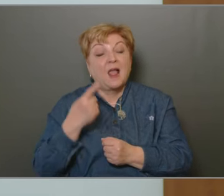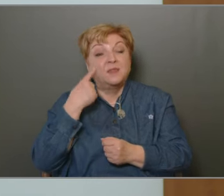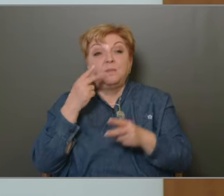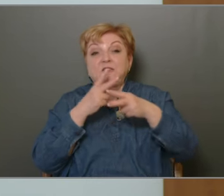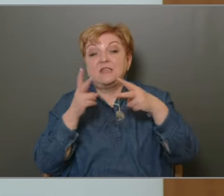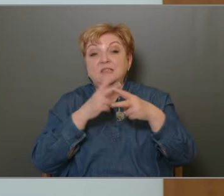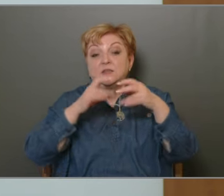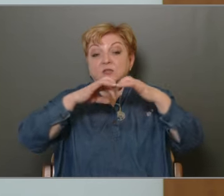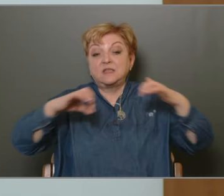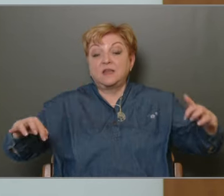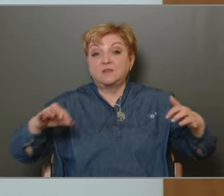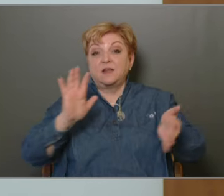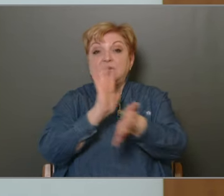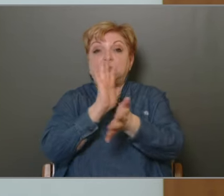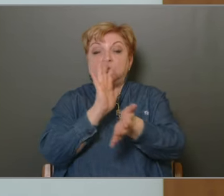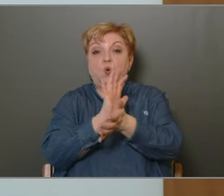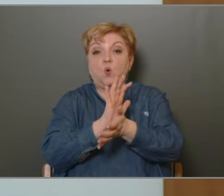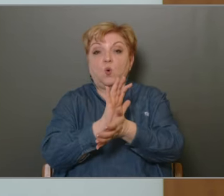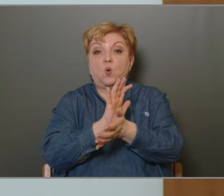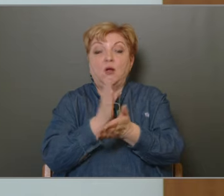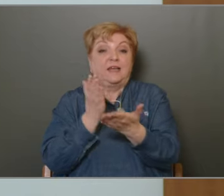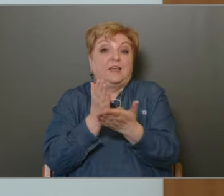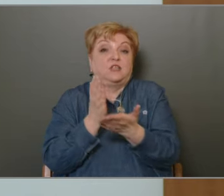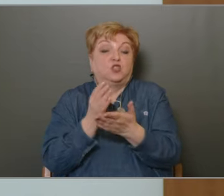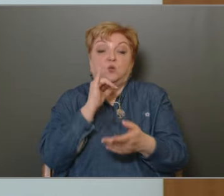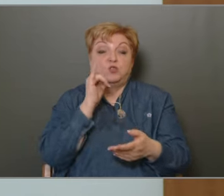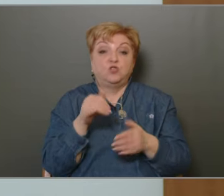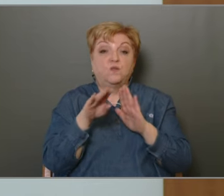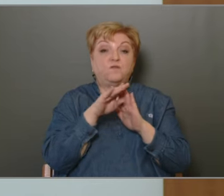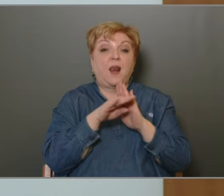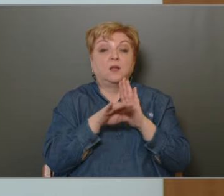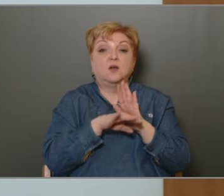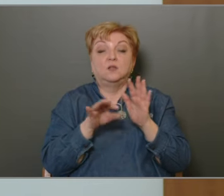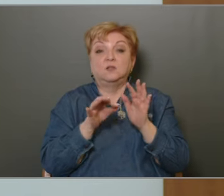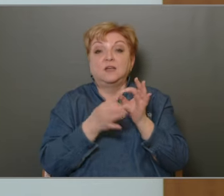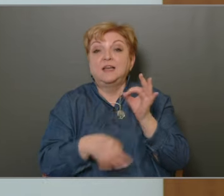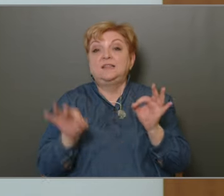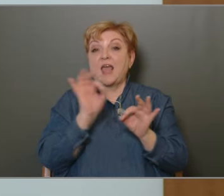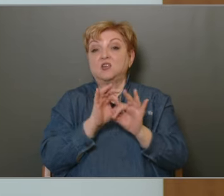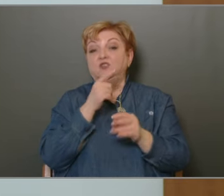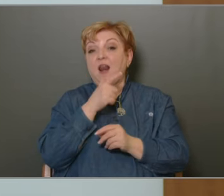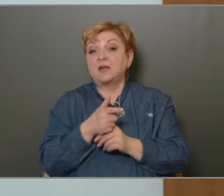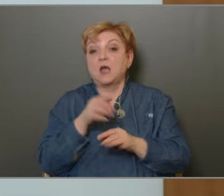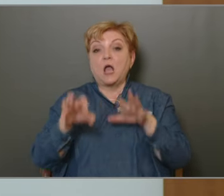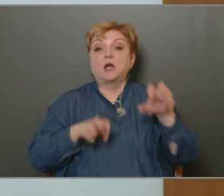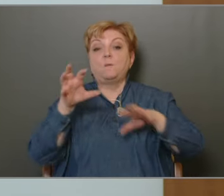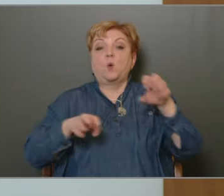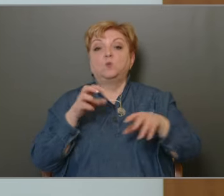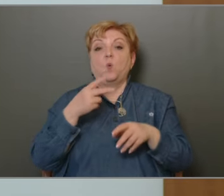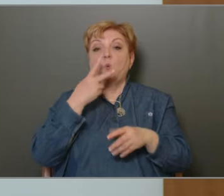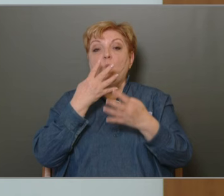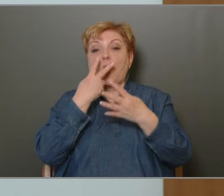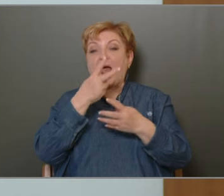nem tisztázott a szétvállási indok, persze készségünk sincs, hogy a feladat teljesítve lesz, de kapkodó,